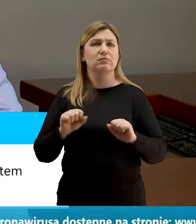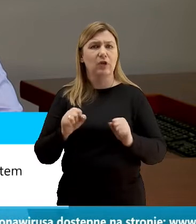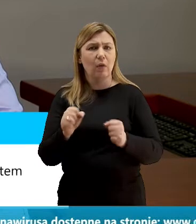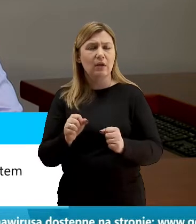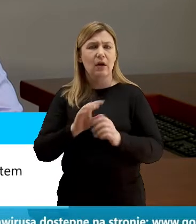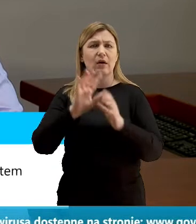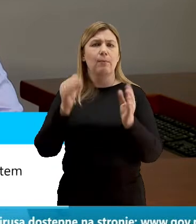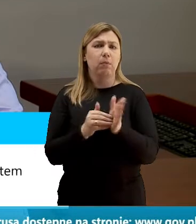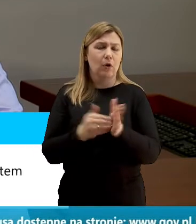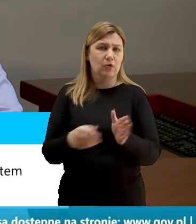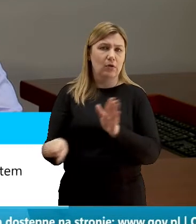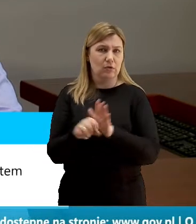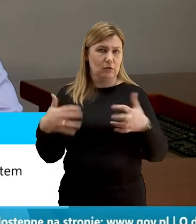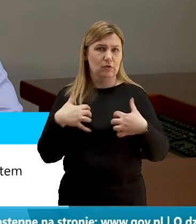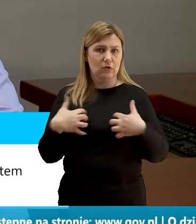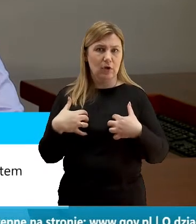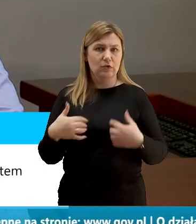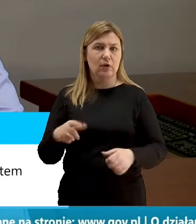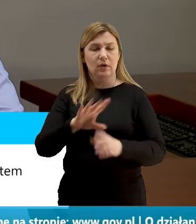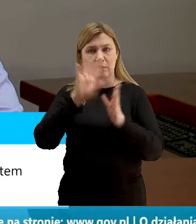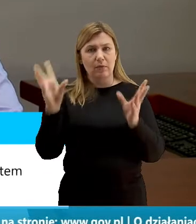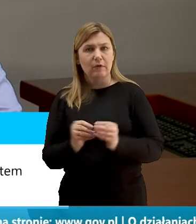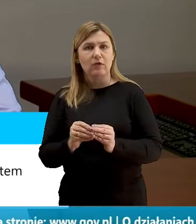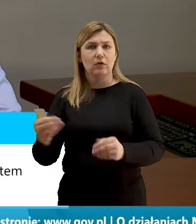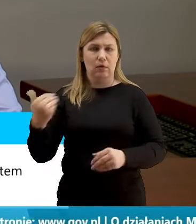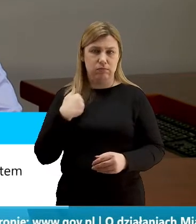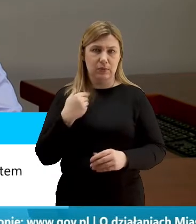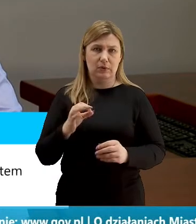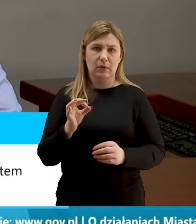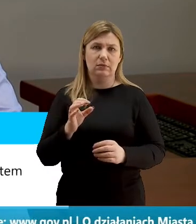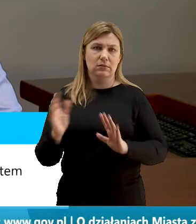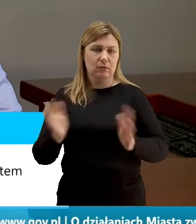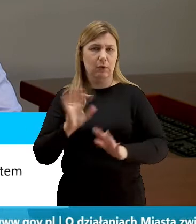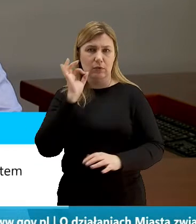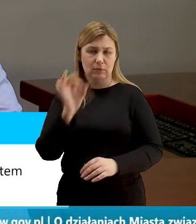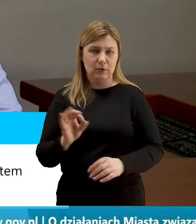do życia, żeby to wszystko funkcjonowało w sposób jak najbardziej prawidłowy.